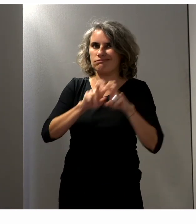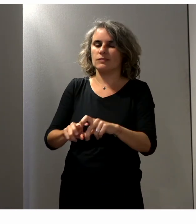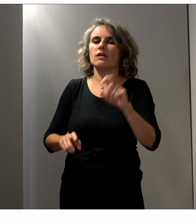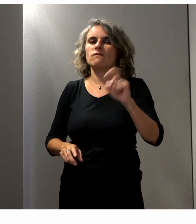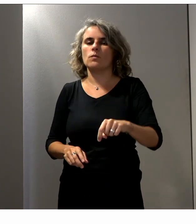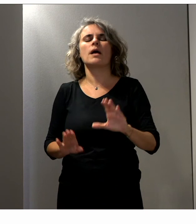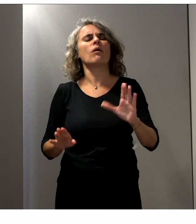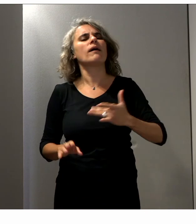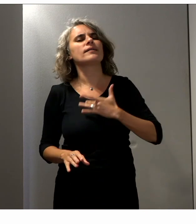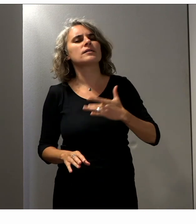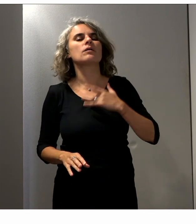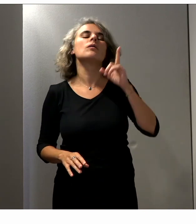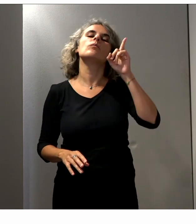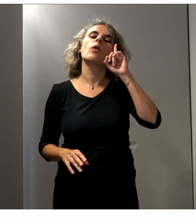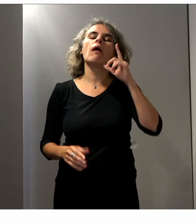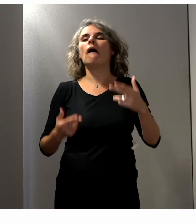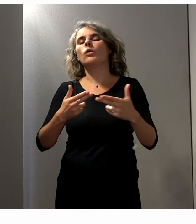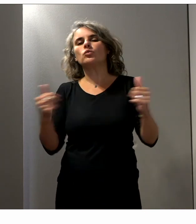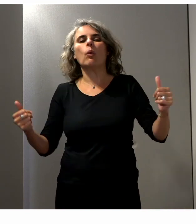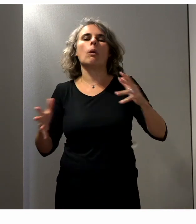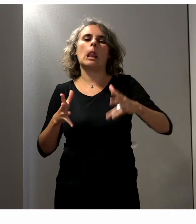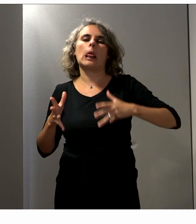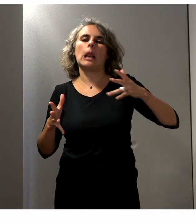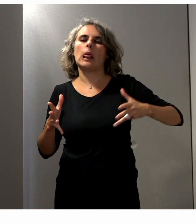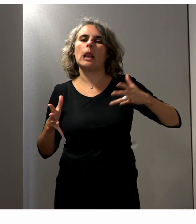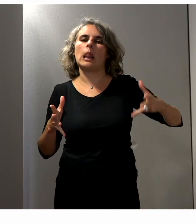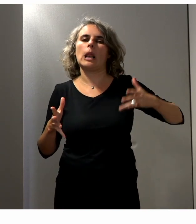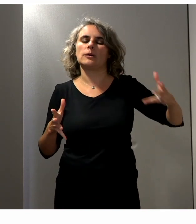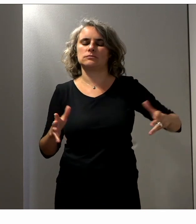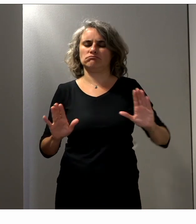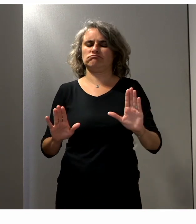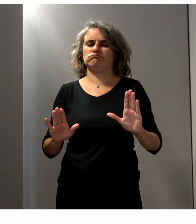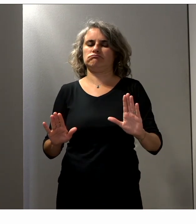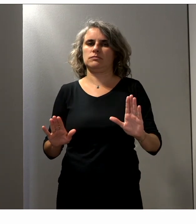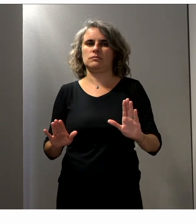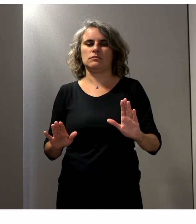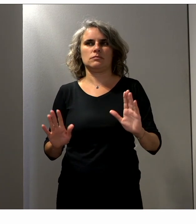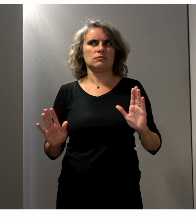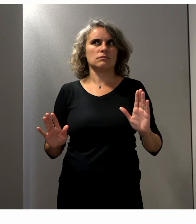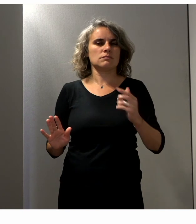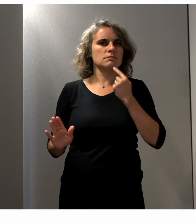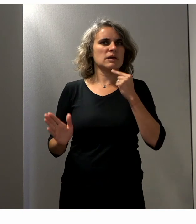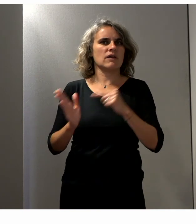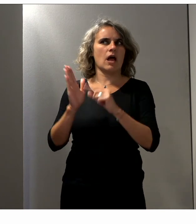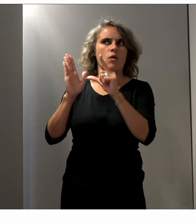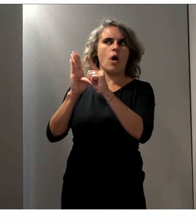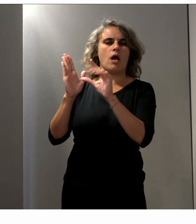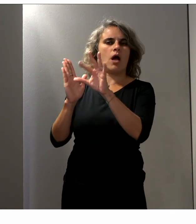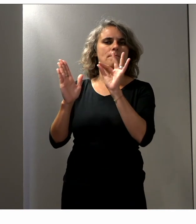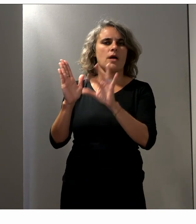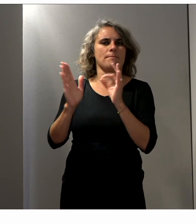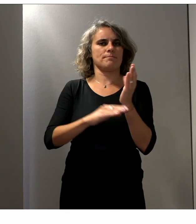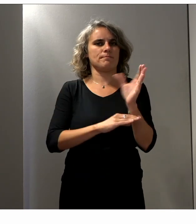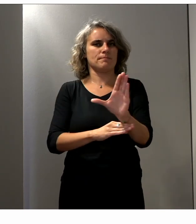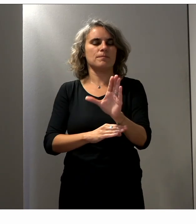plutôt que de rédiger une introduction longue et parfois fastidieuse, de poser ça sur la table parce qu'en